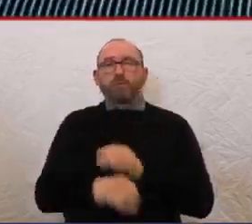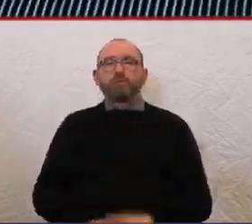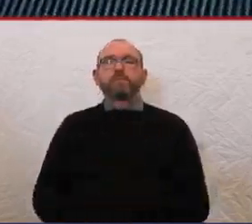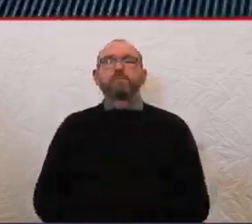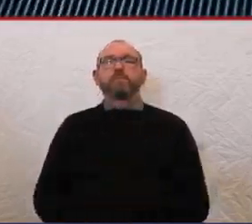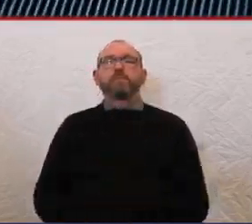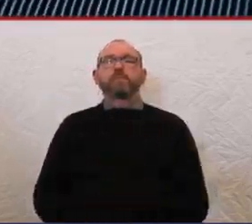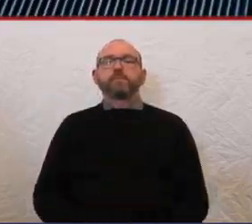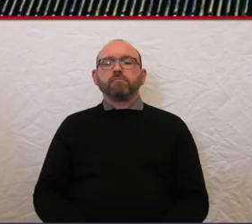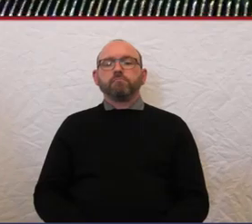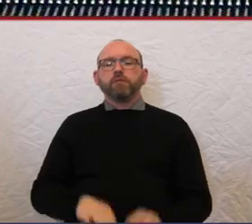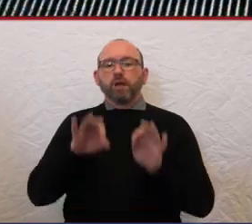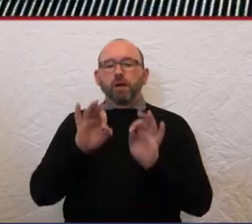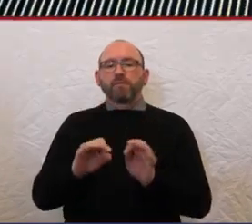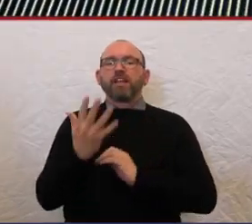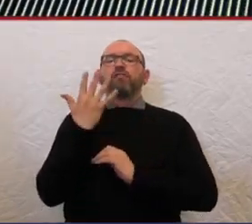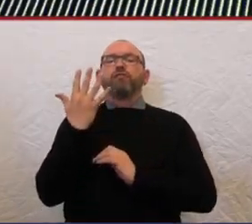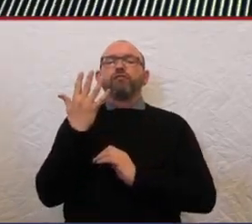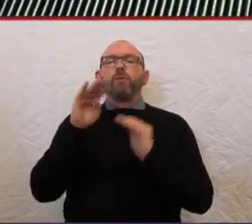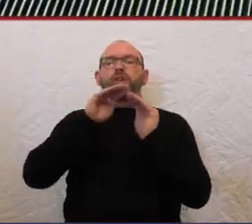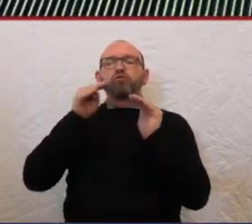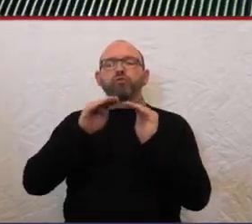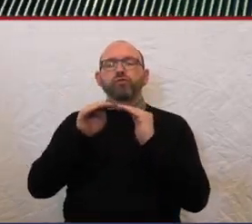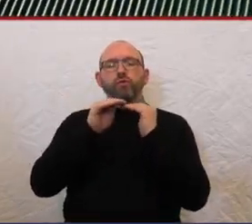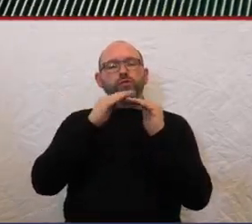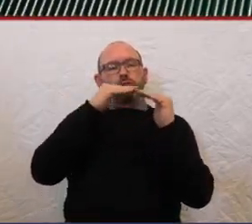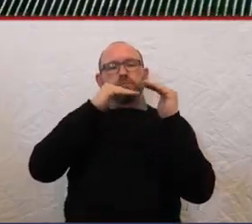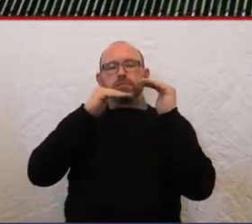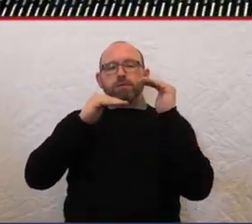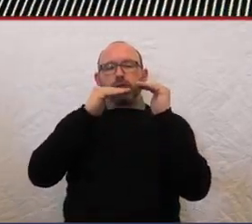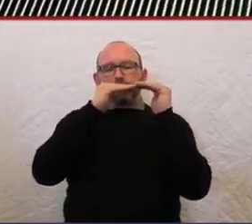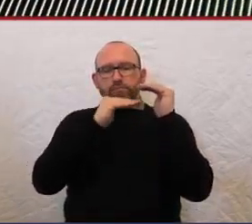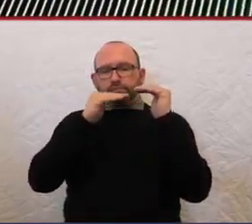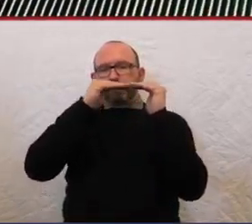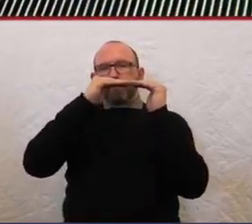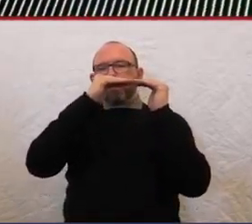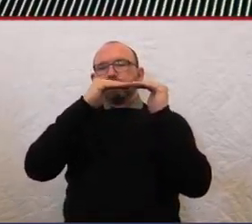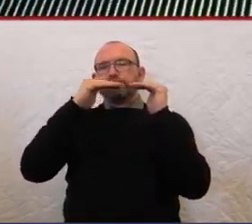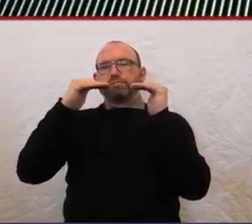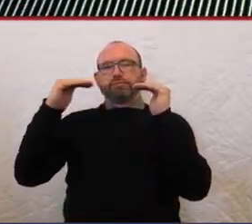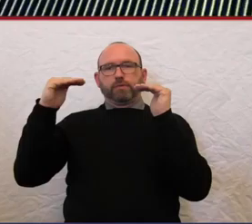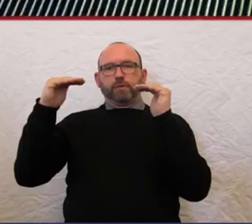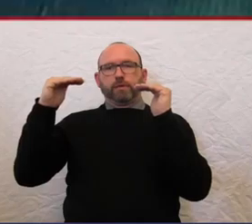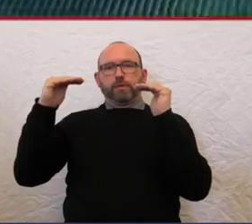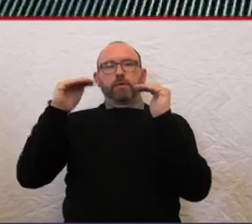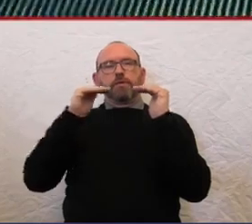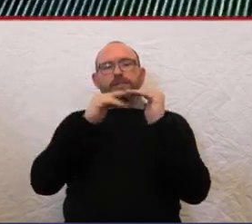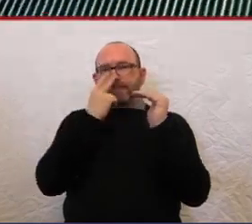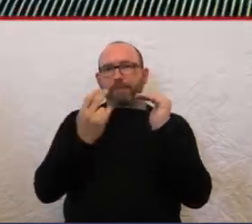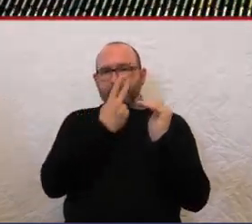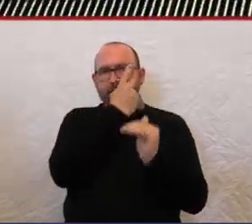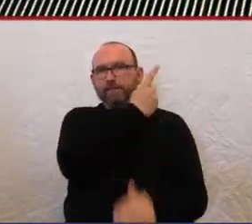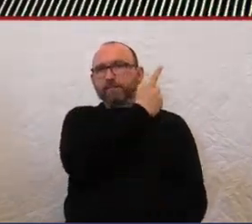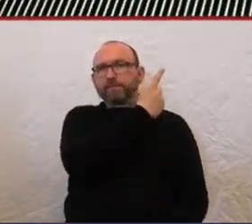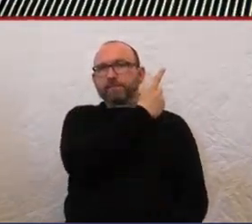wo dann fünf fünf von diesen Stufen zu einer Ebene werden. Ich wackele jetzt ein bisschen, ach, da sieht man es jetzt.